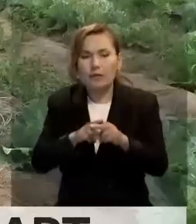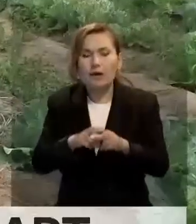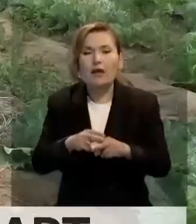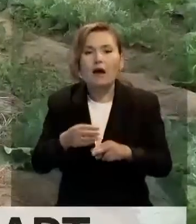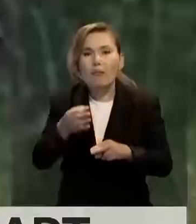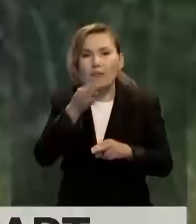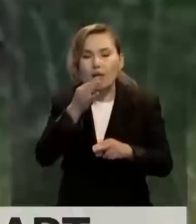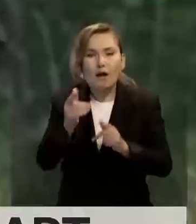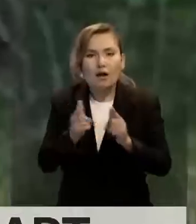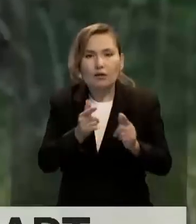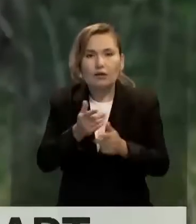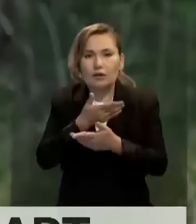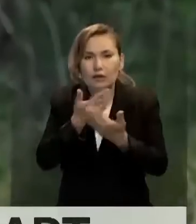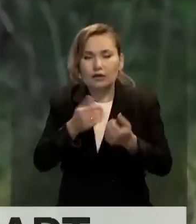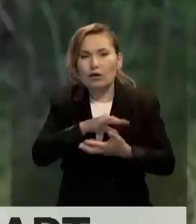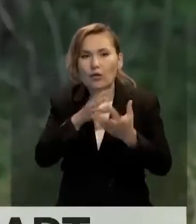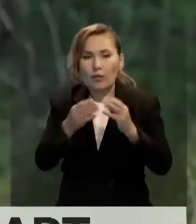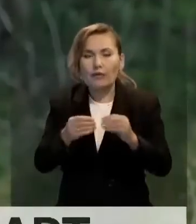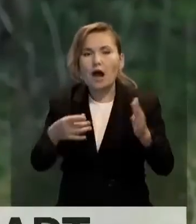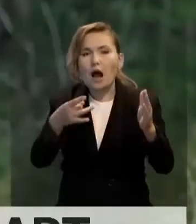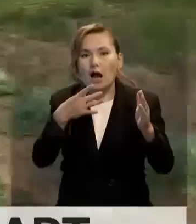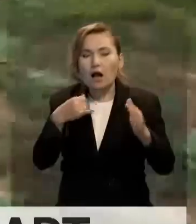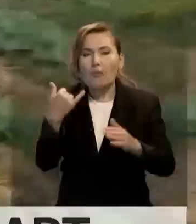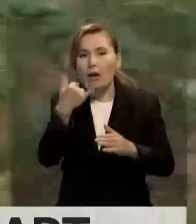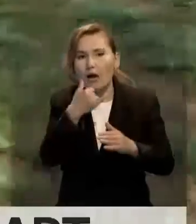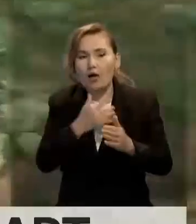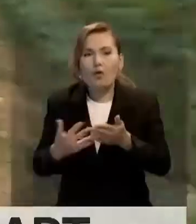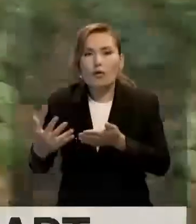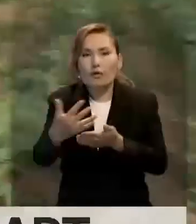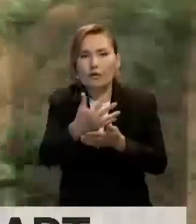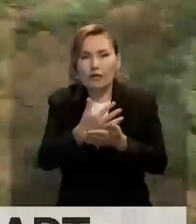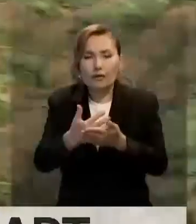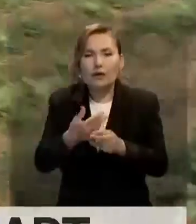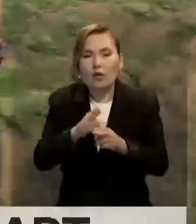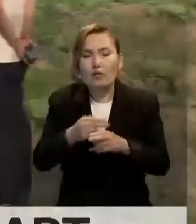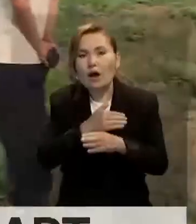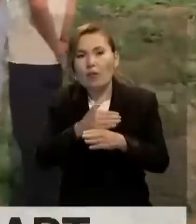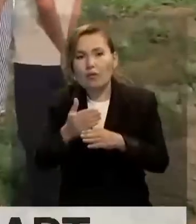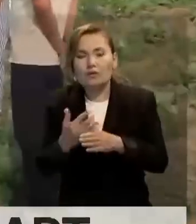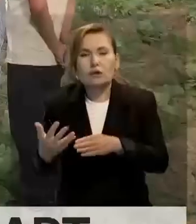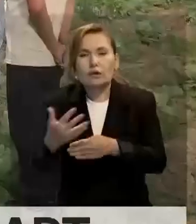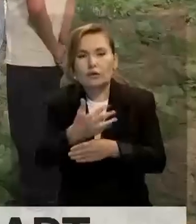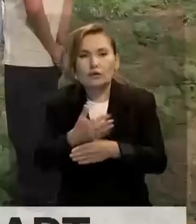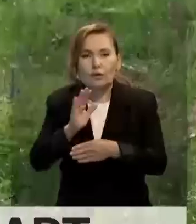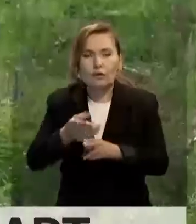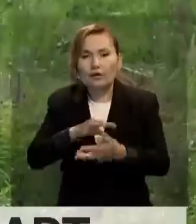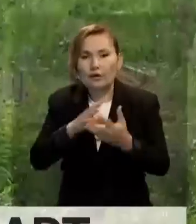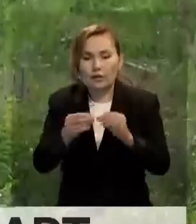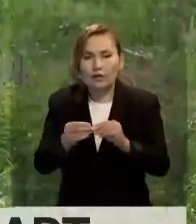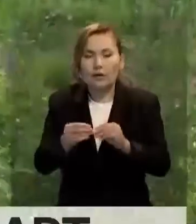қоймапты. Әдетті мұндай мезгілді қарбыз қауын жиналадын. Алайда бұйыл ғылар кеше өлдеп шығып жатыр екен. Өйткені?